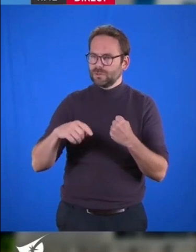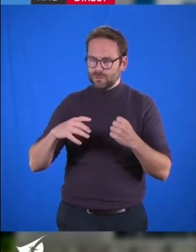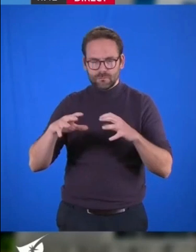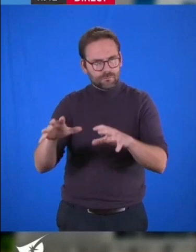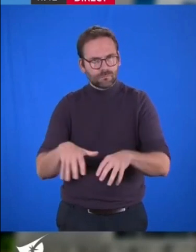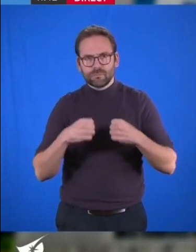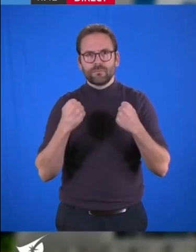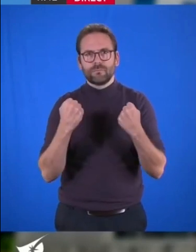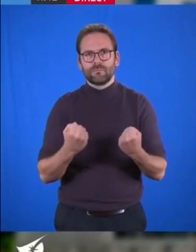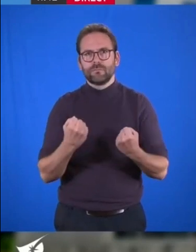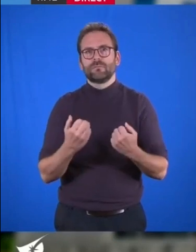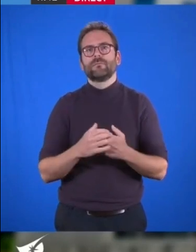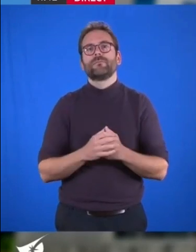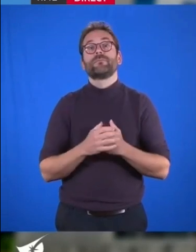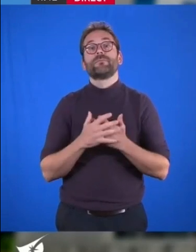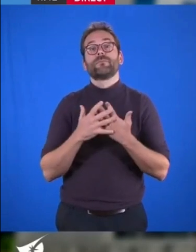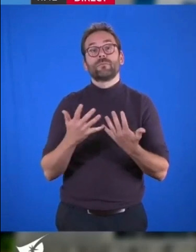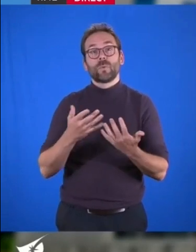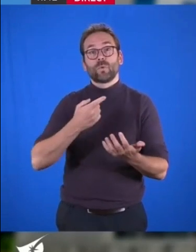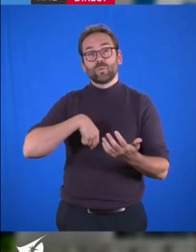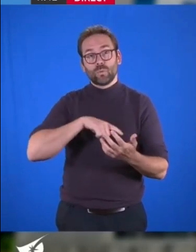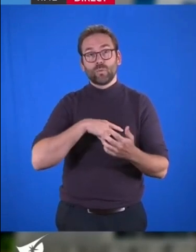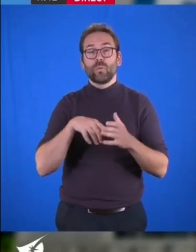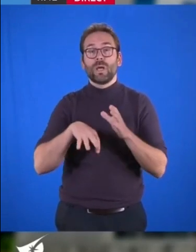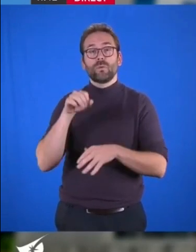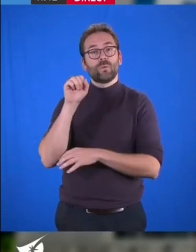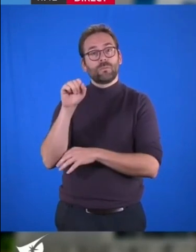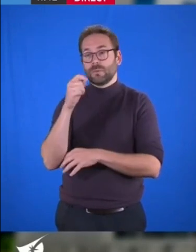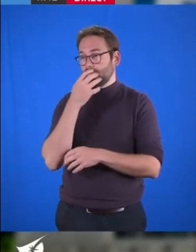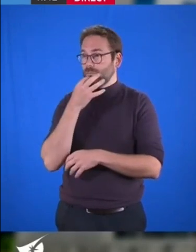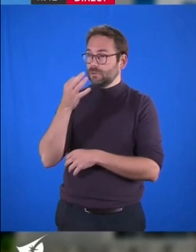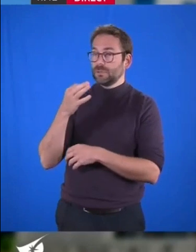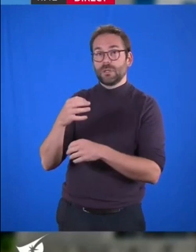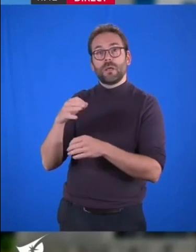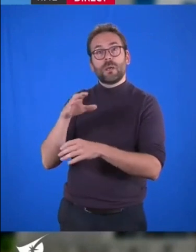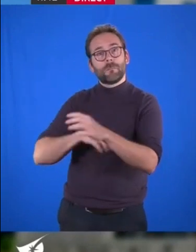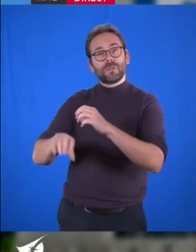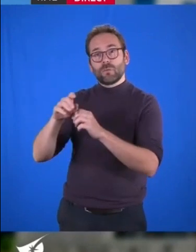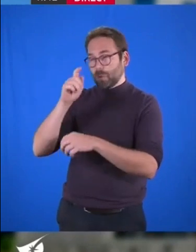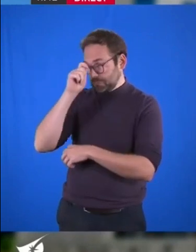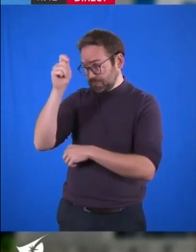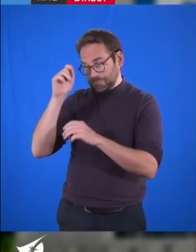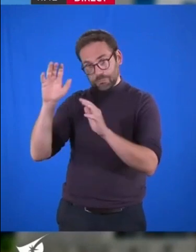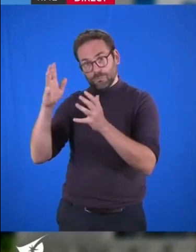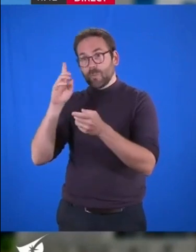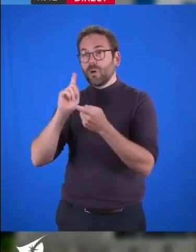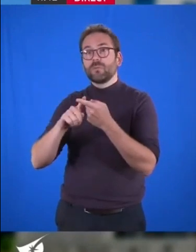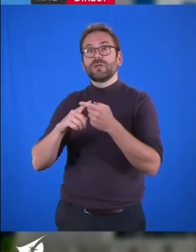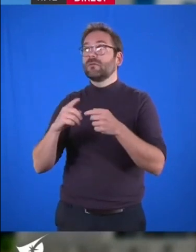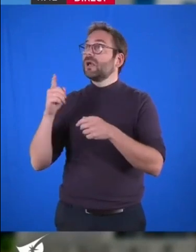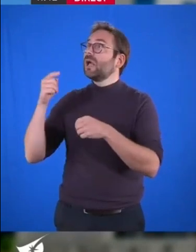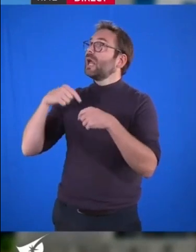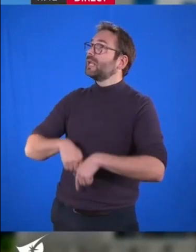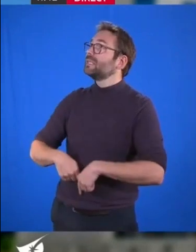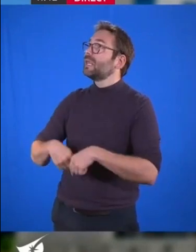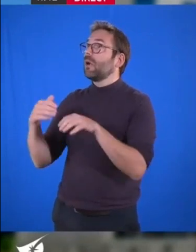-le-corps. C'est pourquoi nous, élus communistes, saluons l'engagement de la métropole pour combler ce déficit d'engagement de l'État